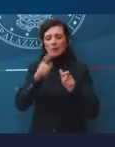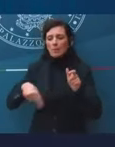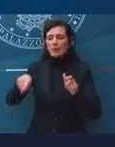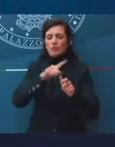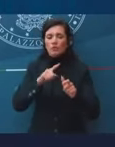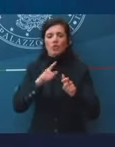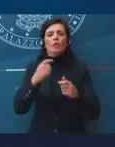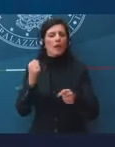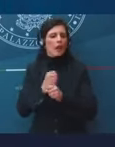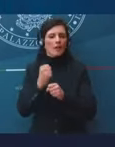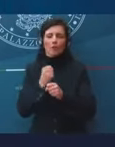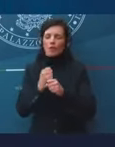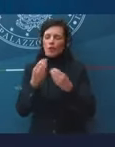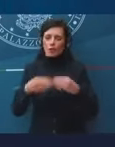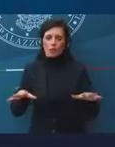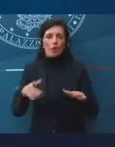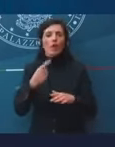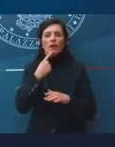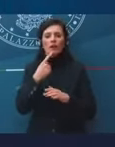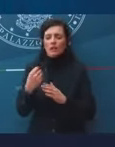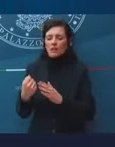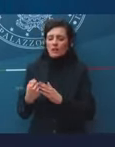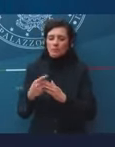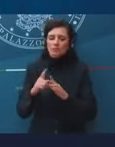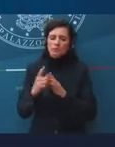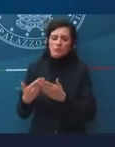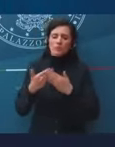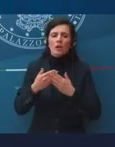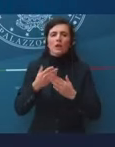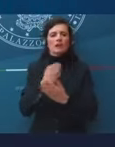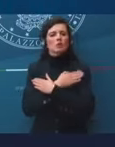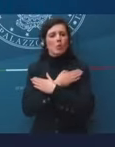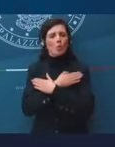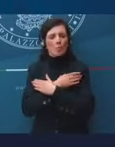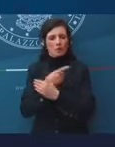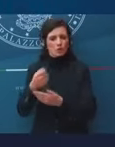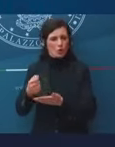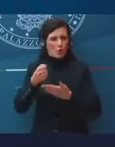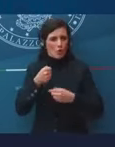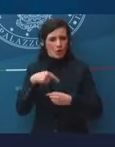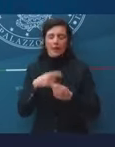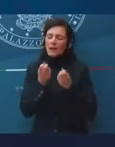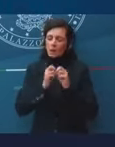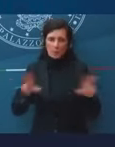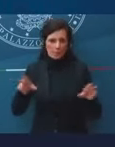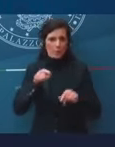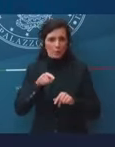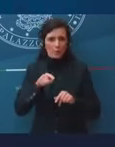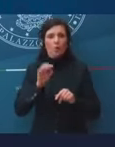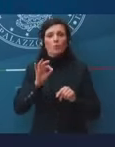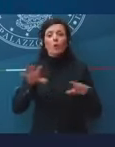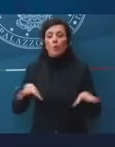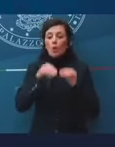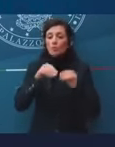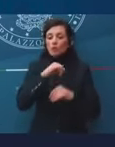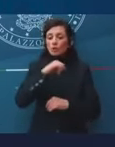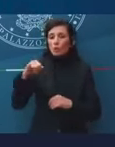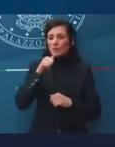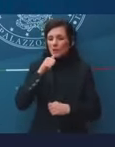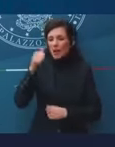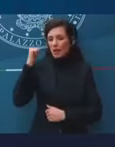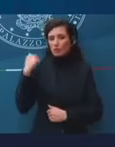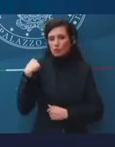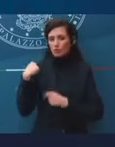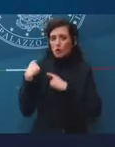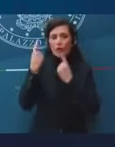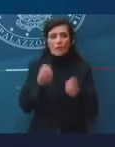perso il posto di lavoro, perso il sussidio di disoccupazione, a partire da metà dello scorso anno ad oggi.